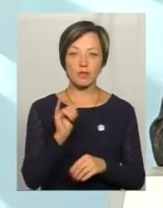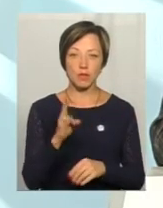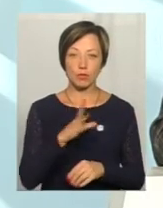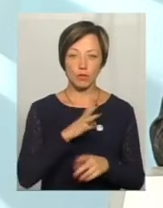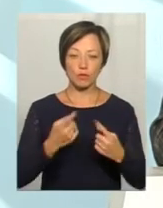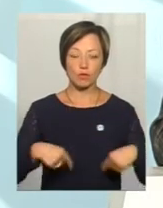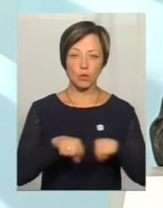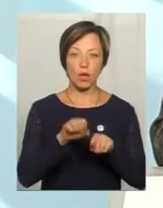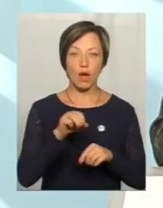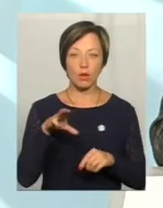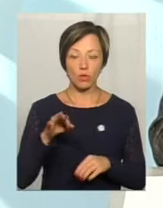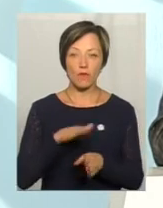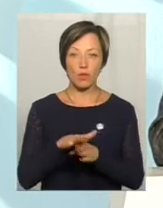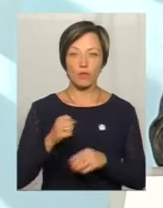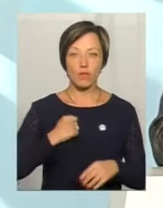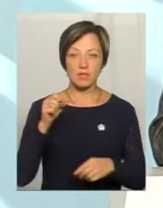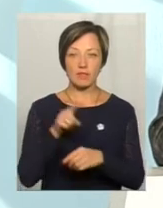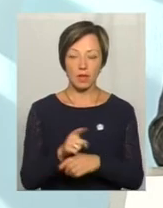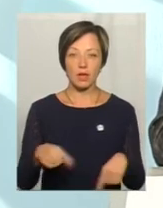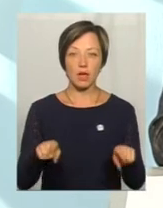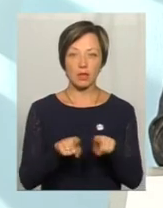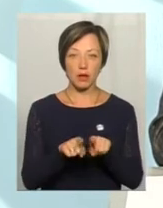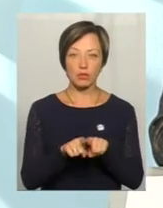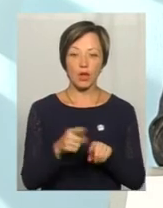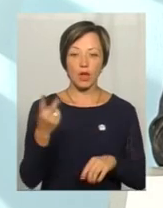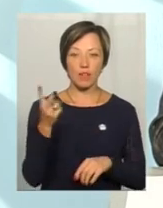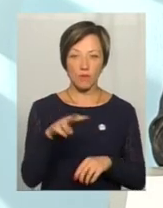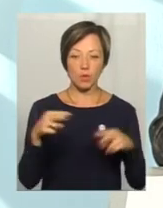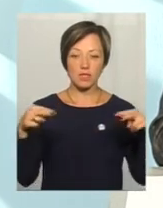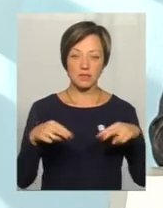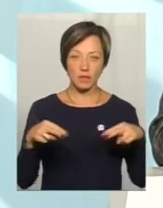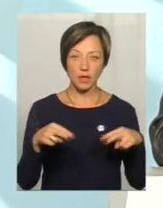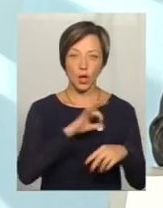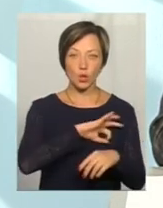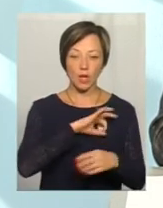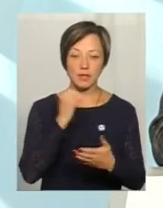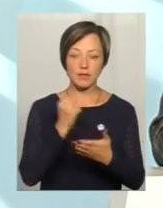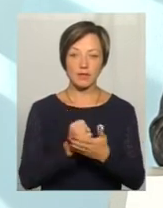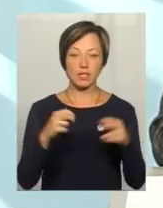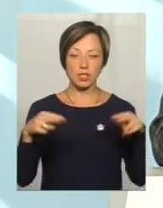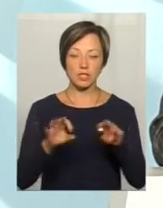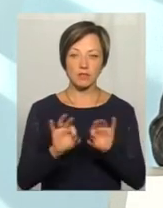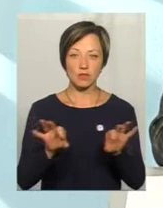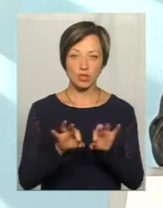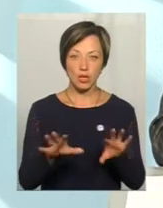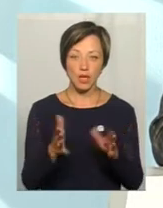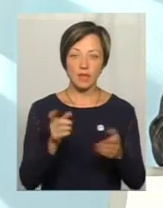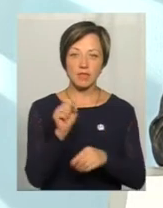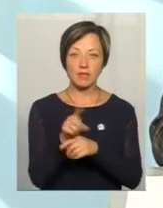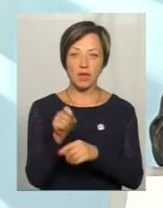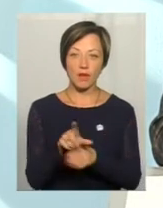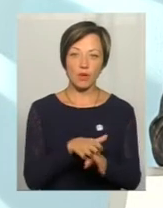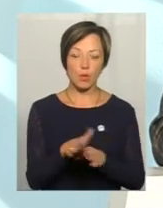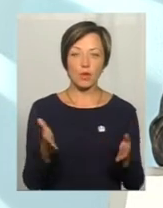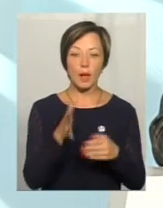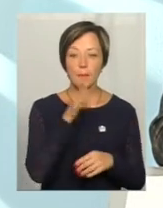в зоні АТО і виконував бойові завдання, також двох свідків, їхні нотаріально завірені свідчення, які завдання він виконував,